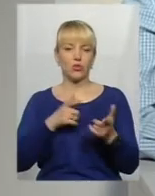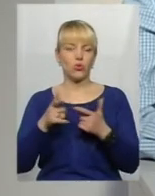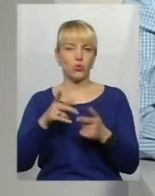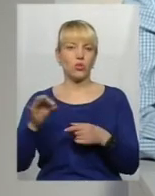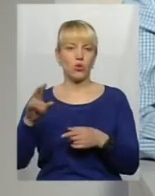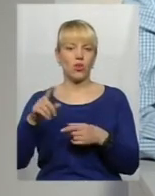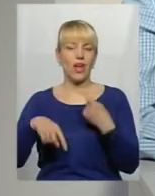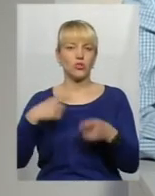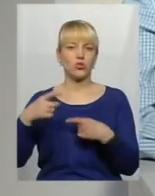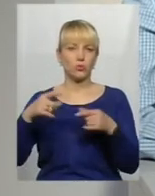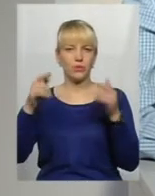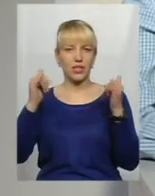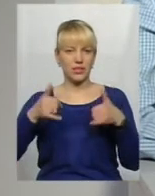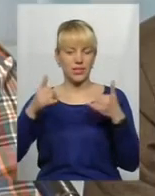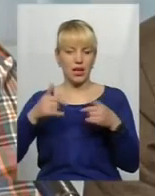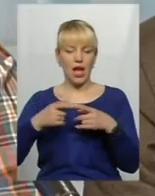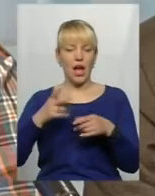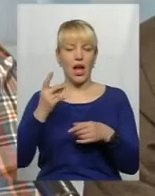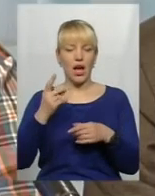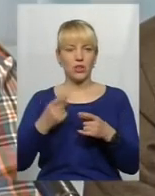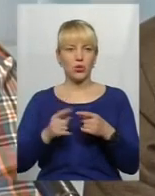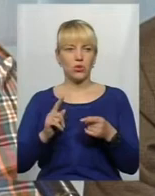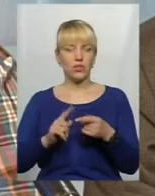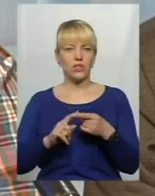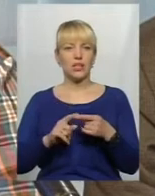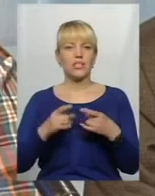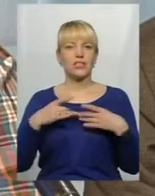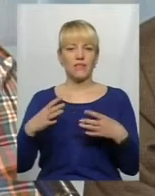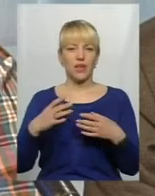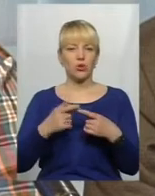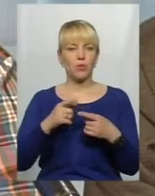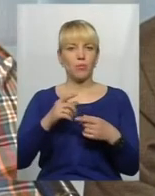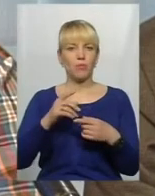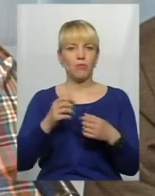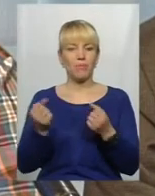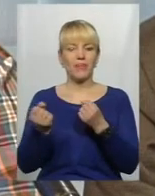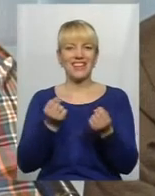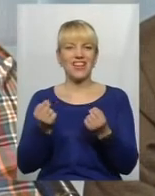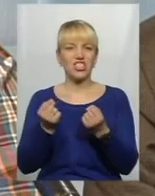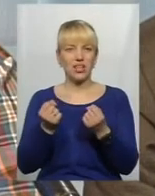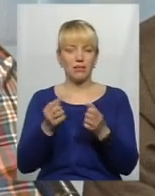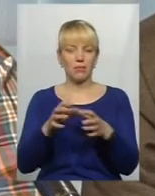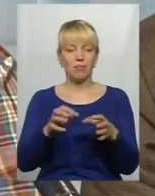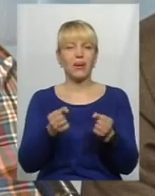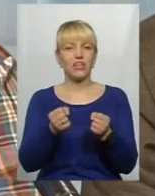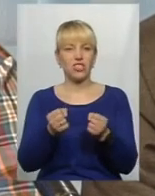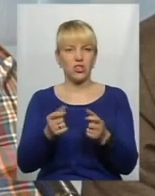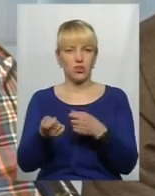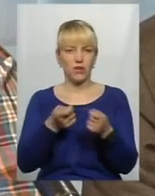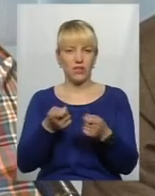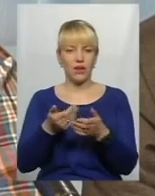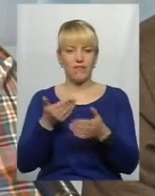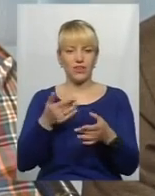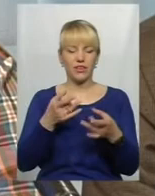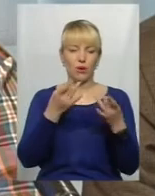А друге восени називається святом придержащої влади і присвячується спогадам про злигодні вже перебуті. Від буднів